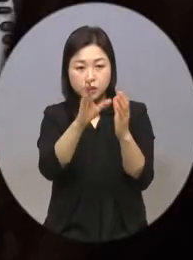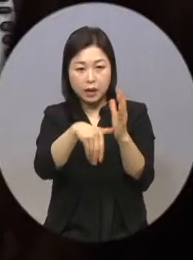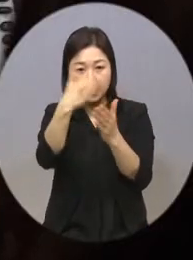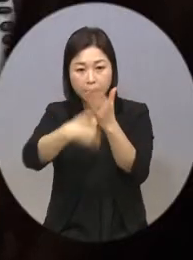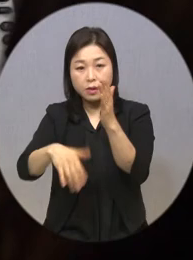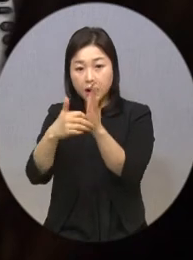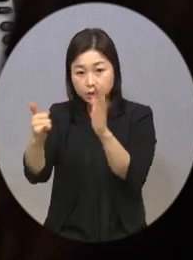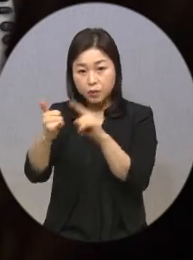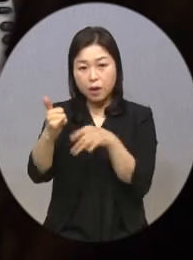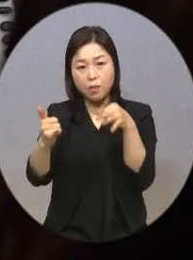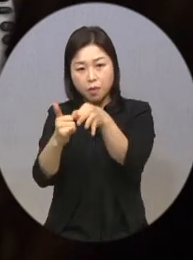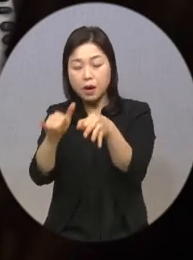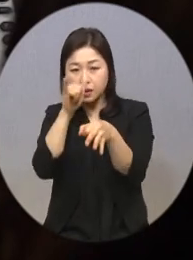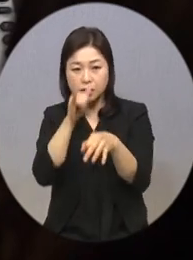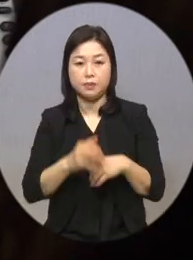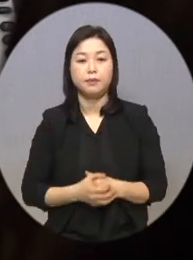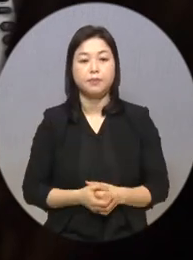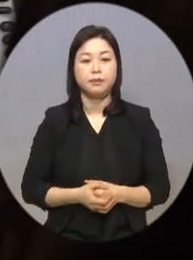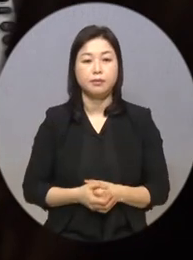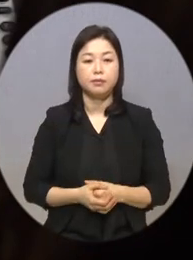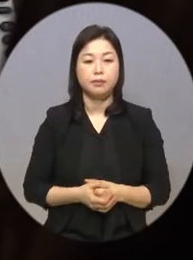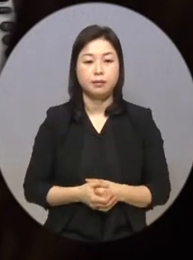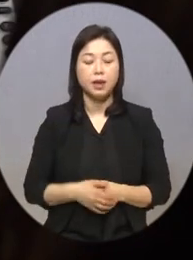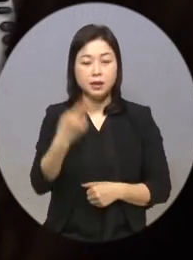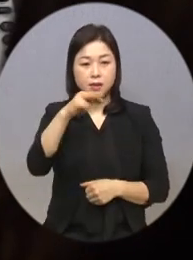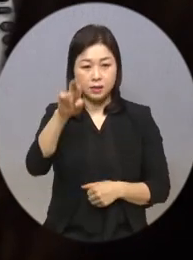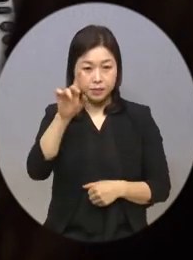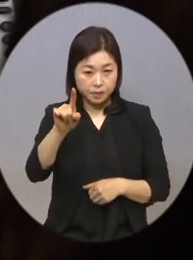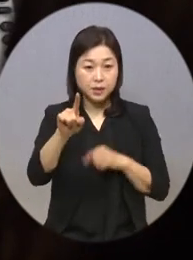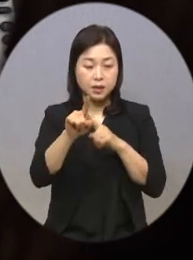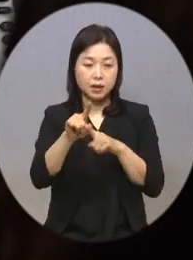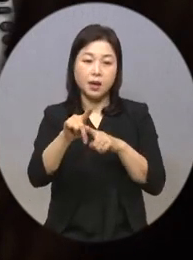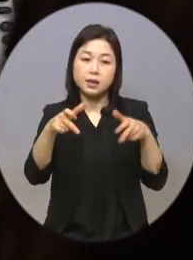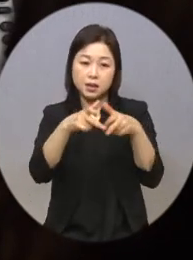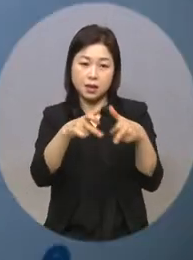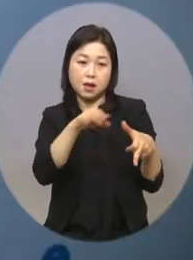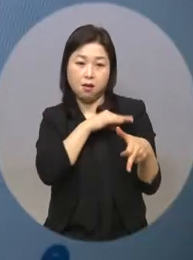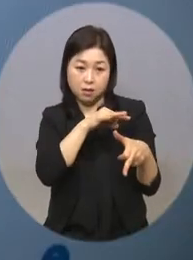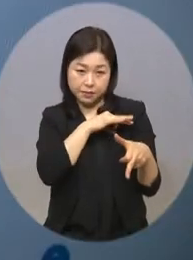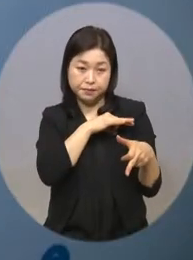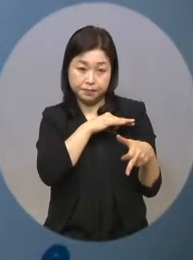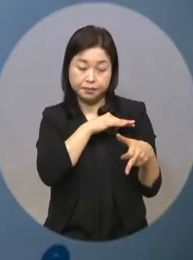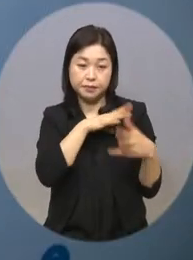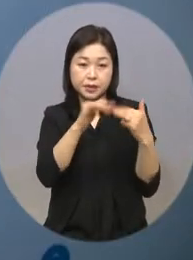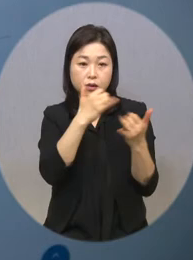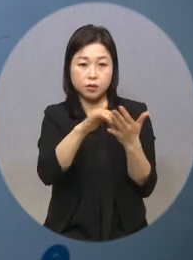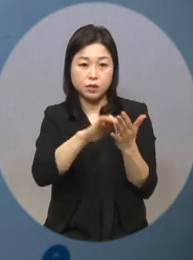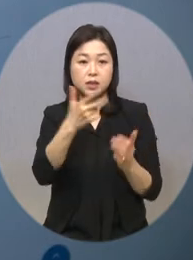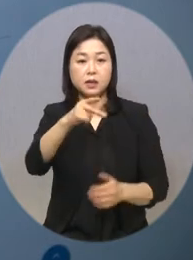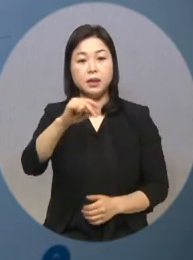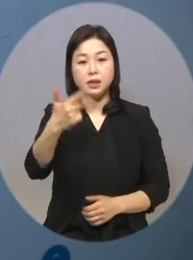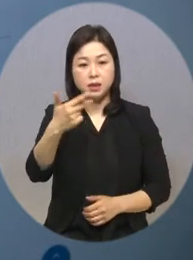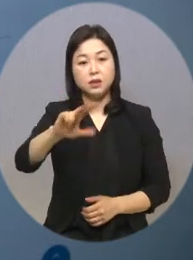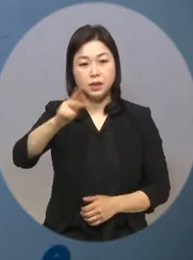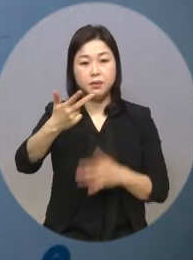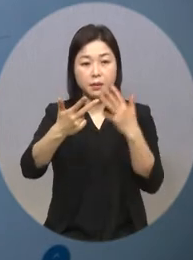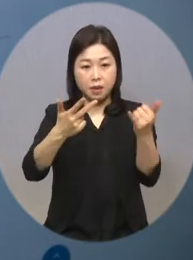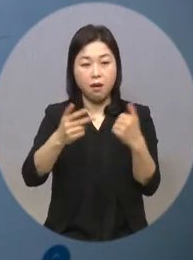지급되는 유족연금이 있습니다. 2021년도에 장애연금수급자는 7만 7,700명으로